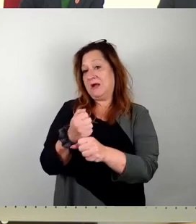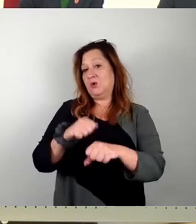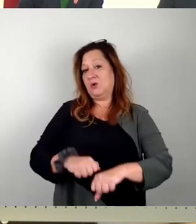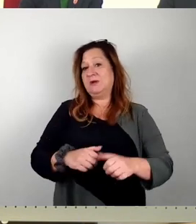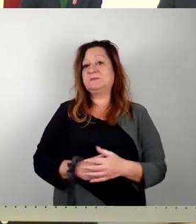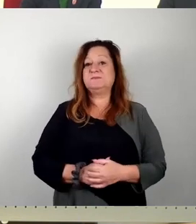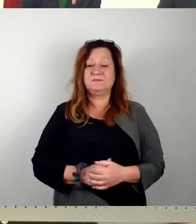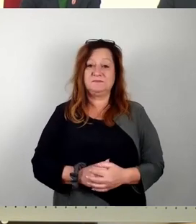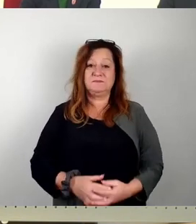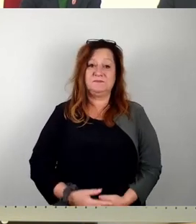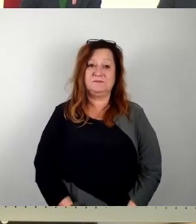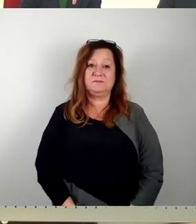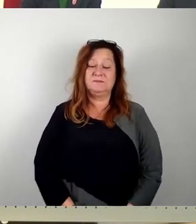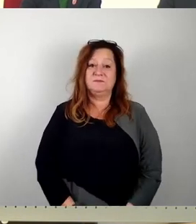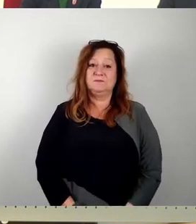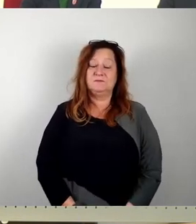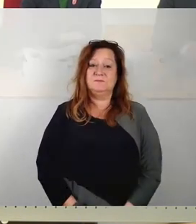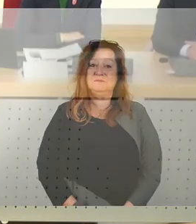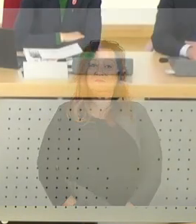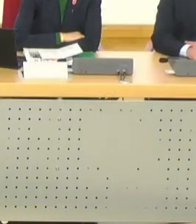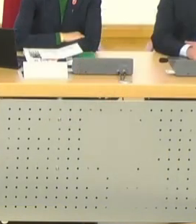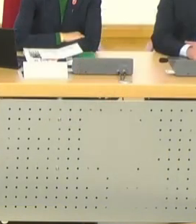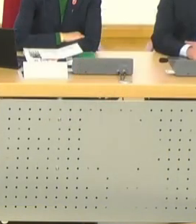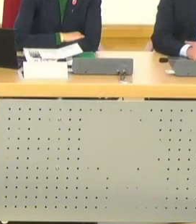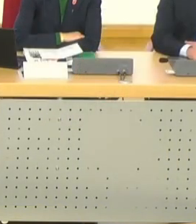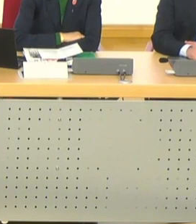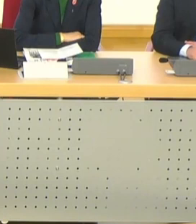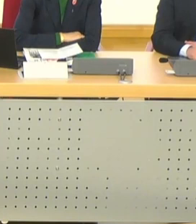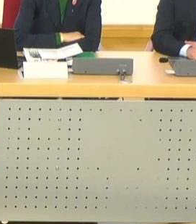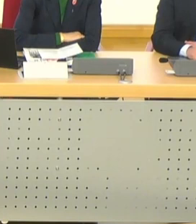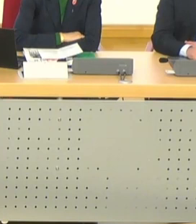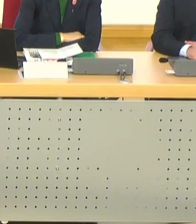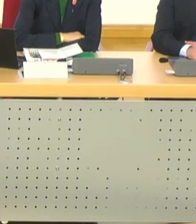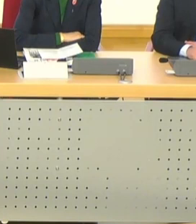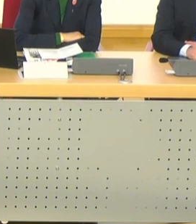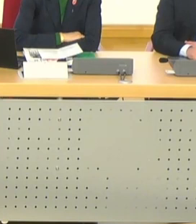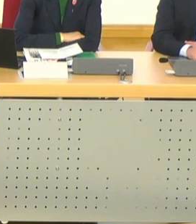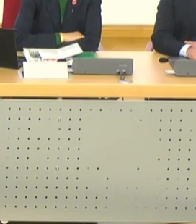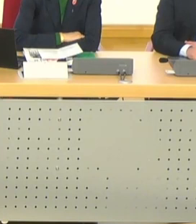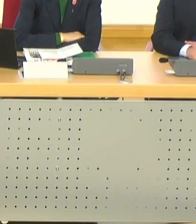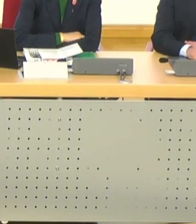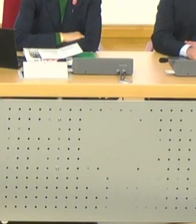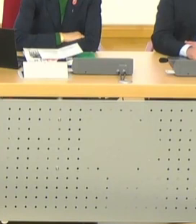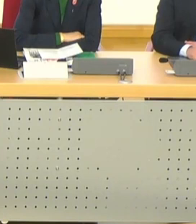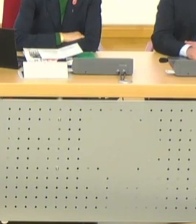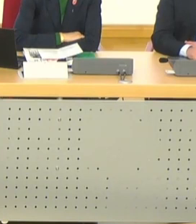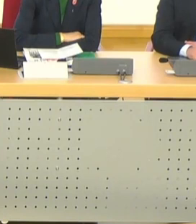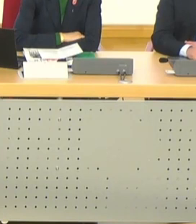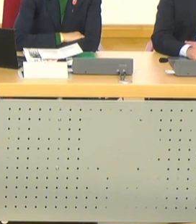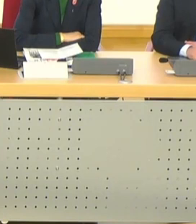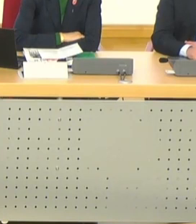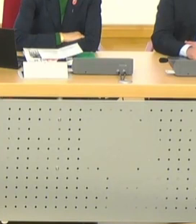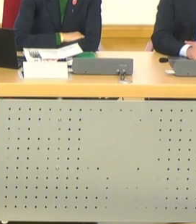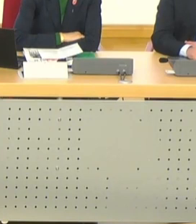investments by companies like Intel and Honda, Columbus is expected to add a million people in our